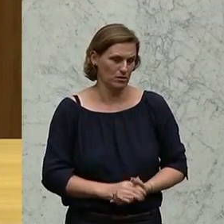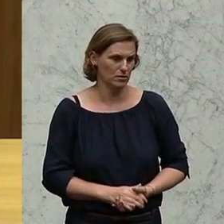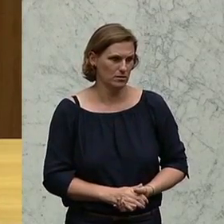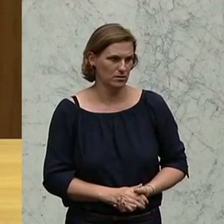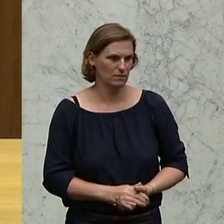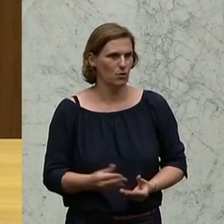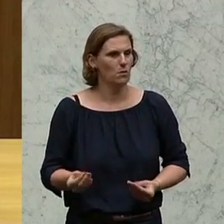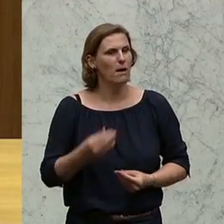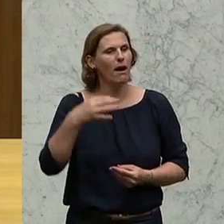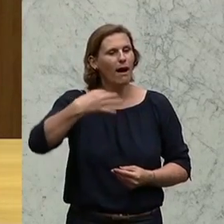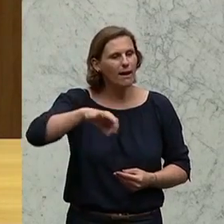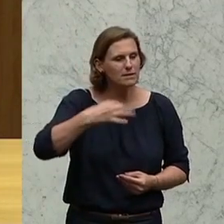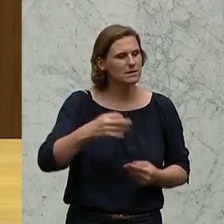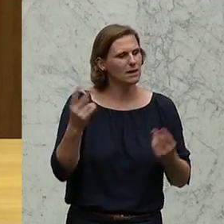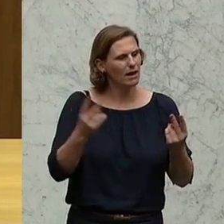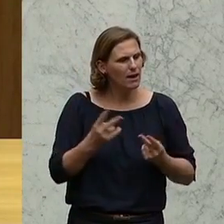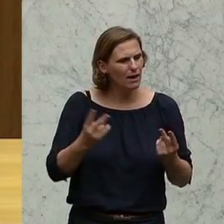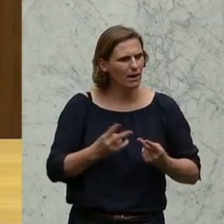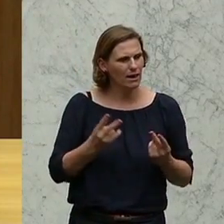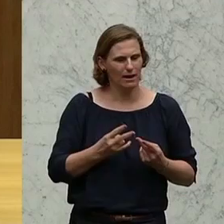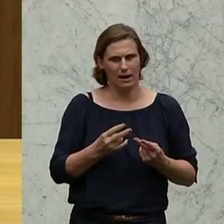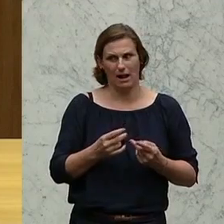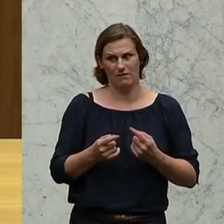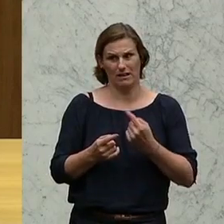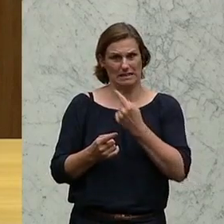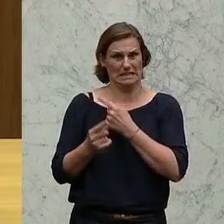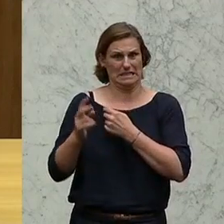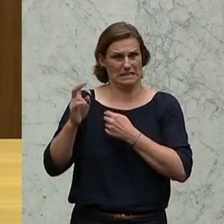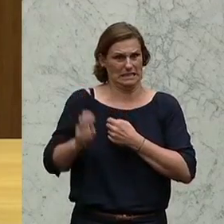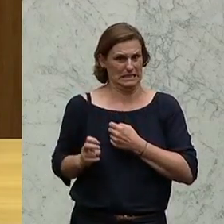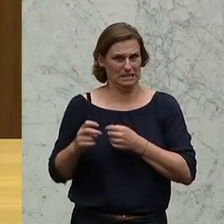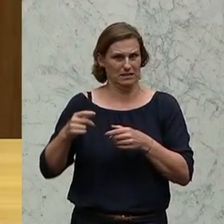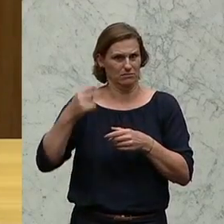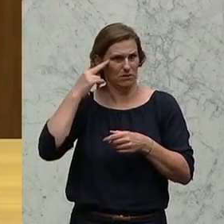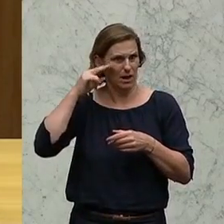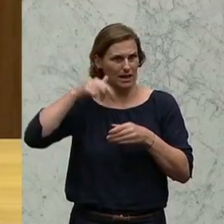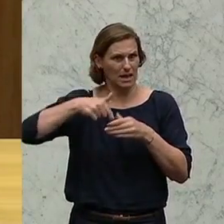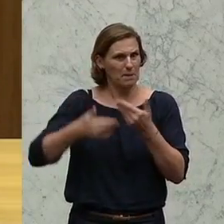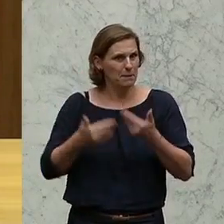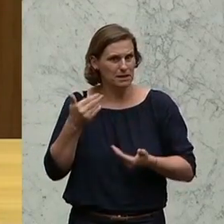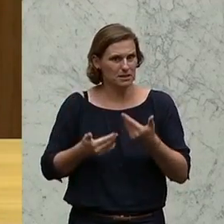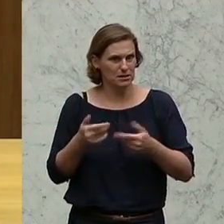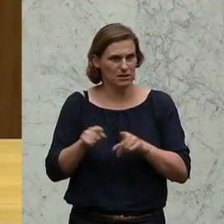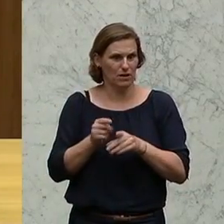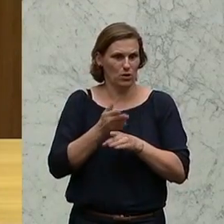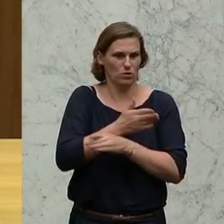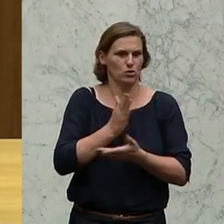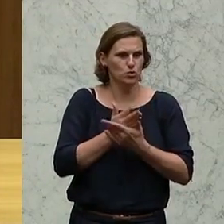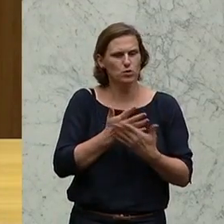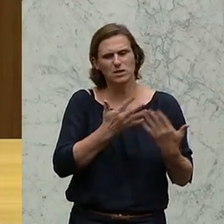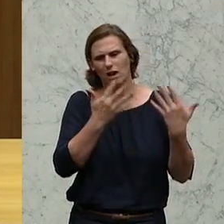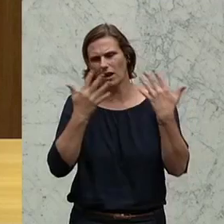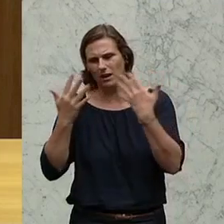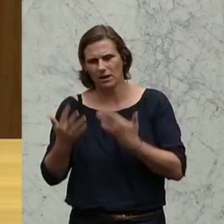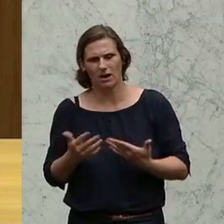Einzige, und egal wer da hinten als Innenminister sitzt, und das ist jetzt nichts gegen Sie persönlich, aber auch Ihre Vorgänger, wir doktern seit zehn Jahren